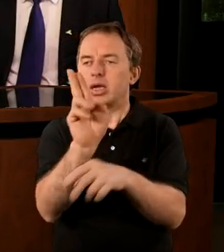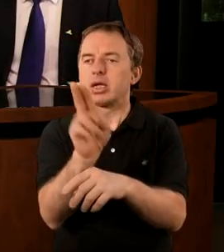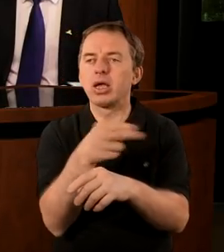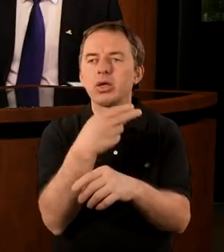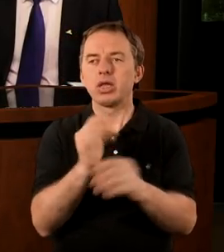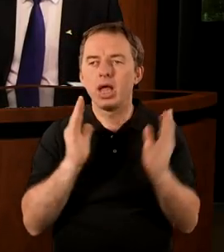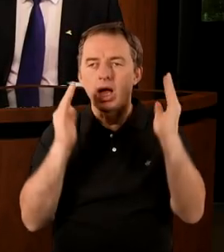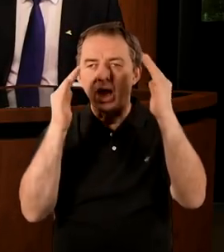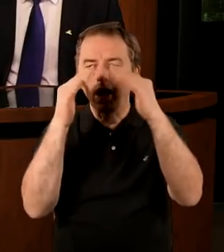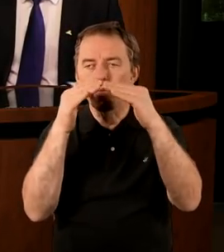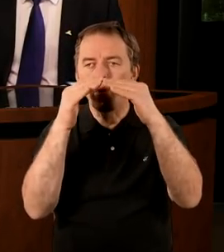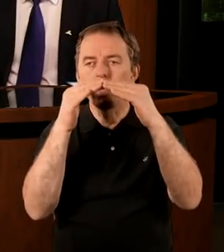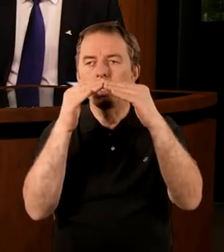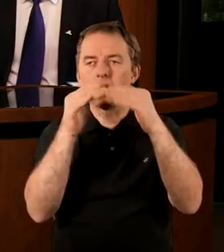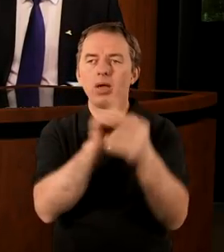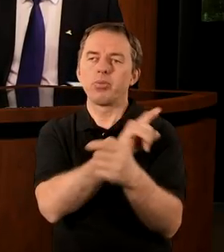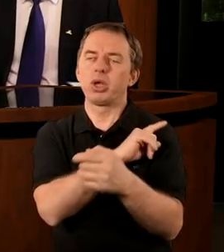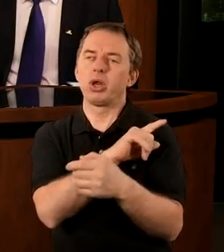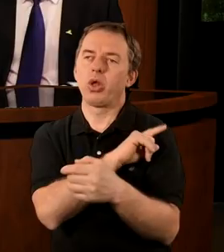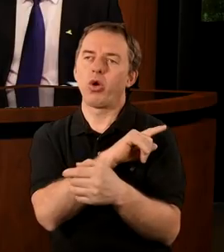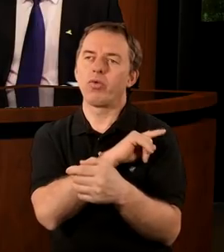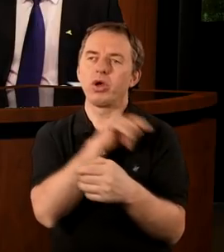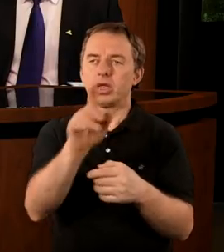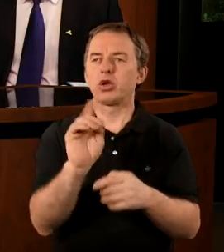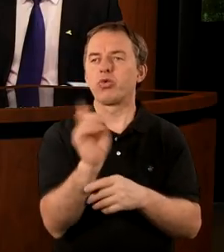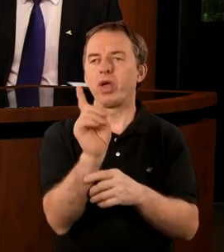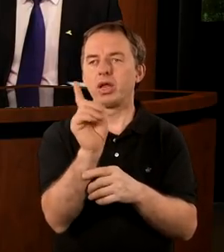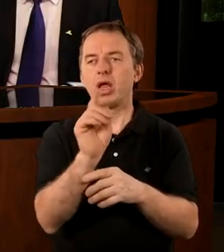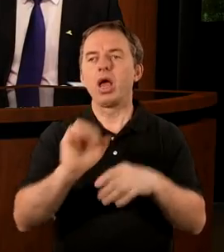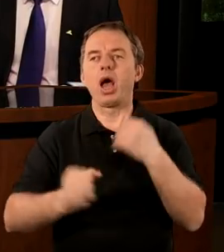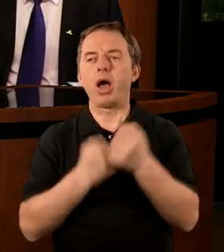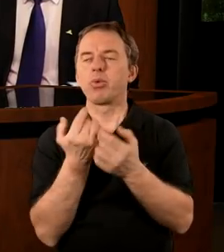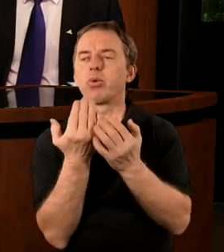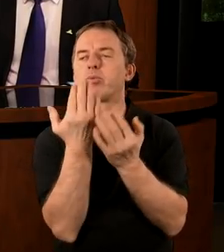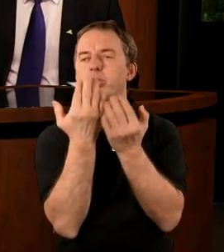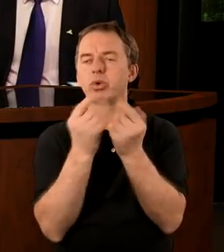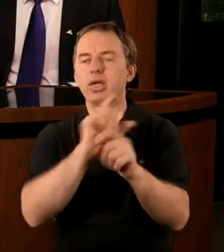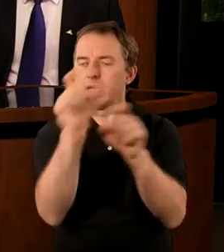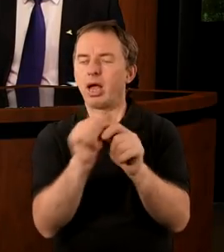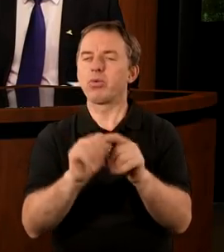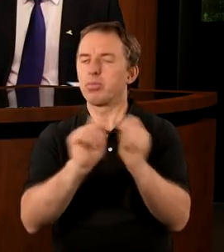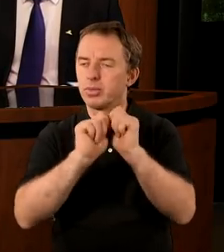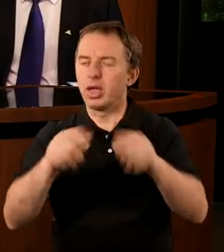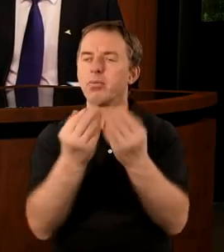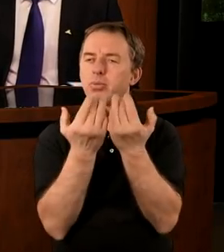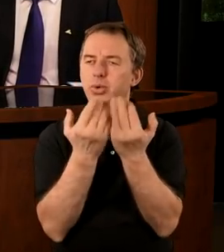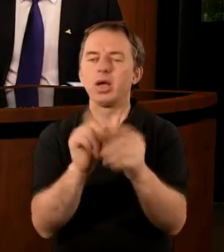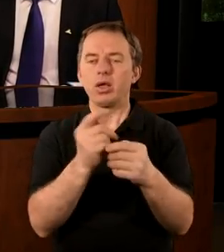kapłan pilnował tych świeczników, aby płomień ciągle się palił,